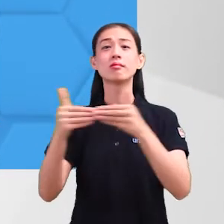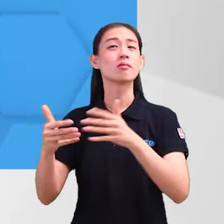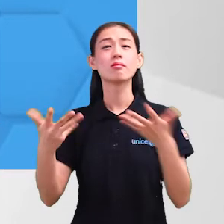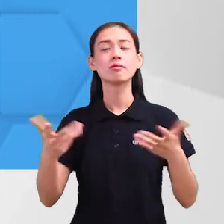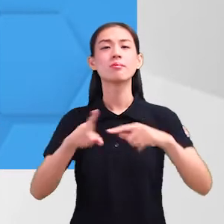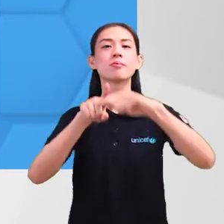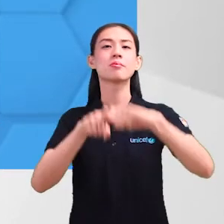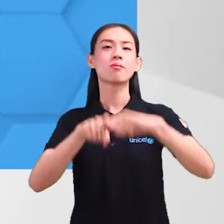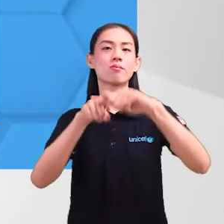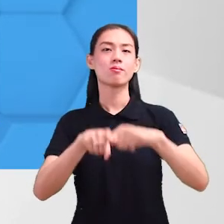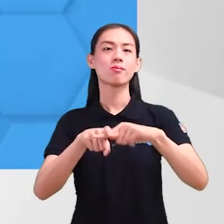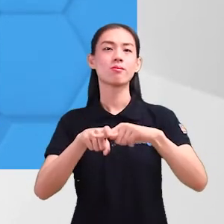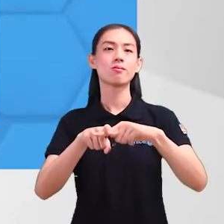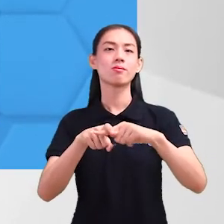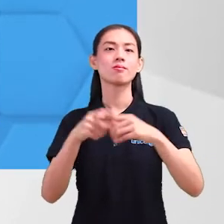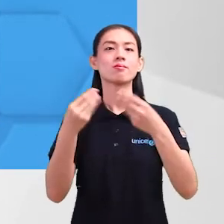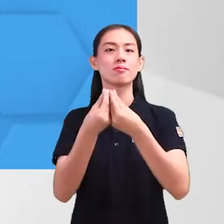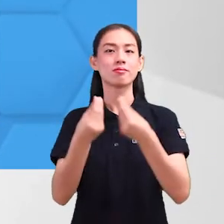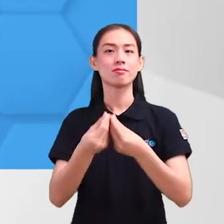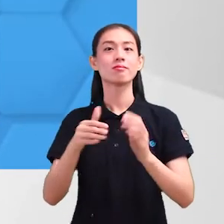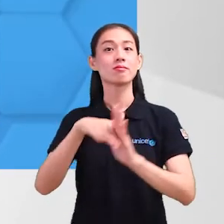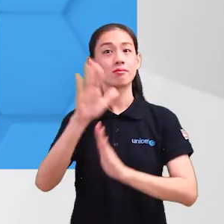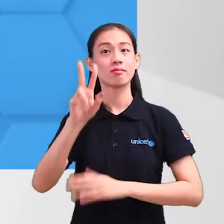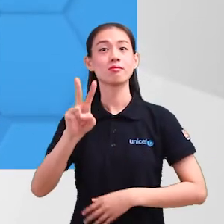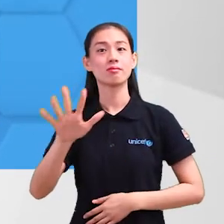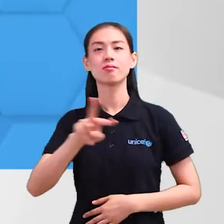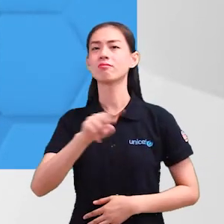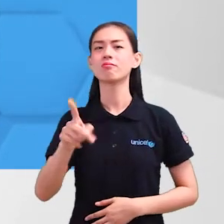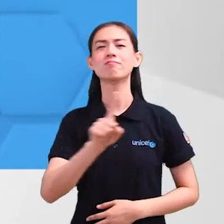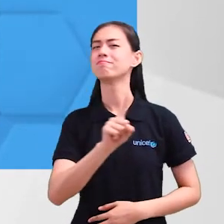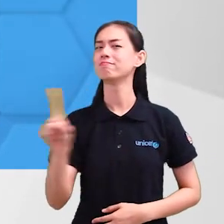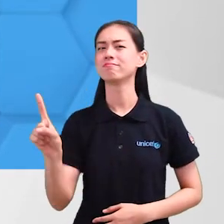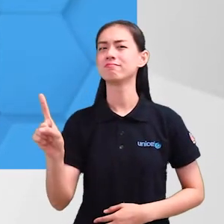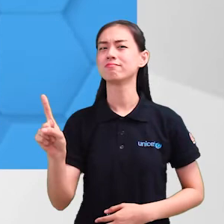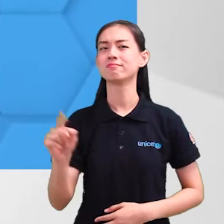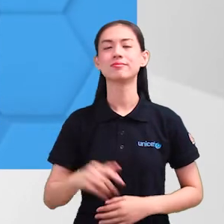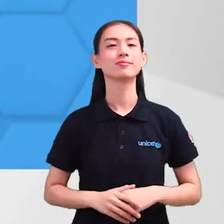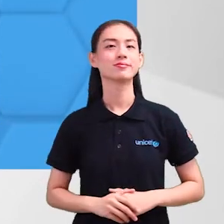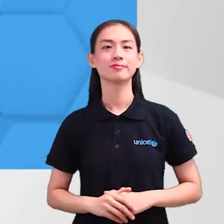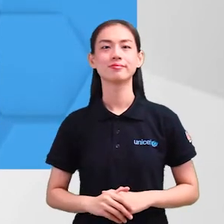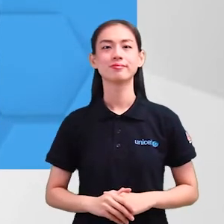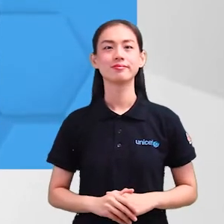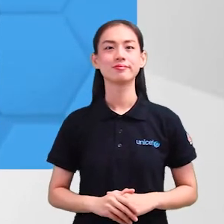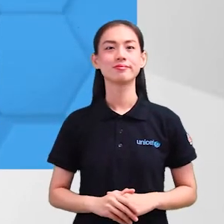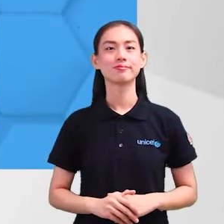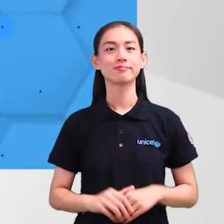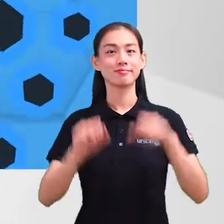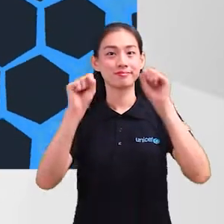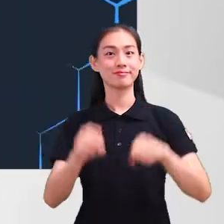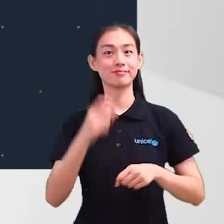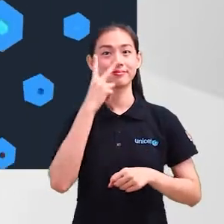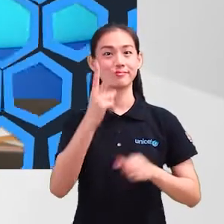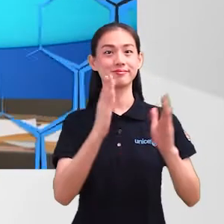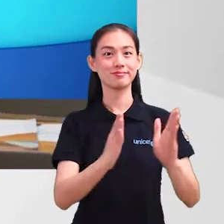Langkah seterusnya bergantung kepada sama ada nilai yang dikira melebihi 25 atau tidak Di